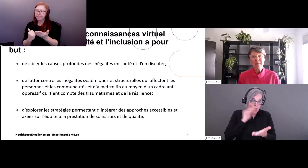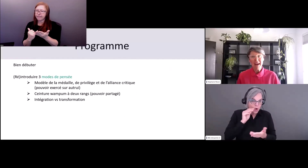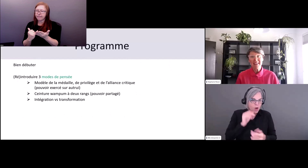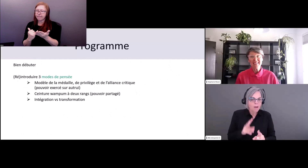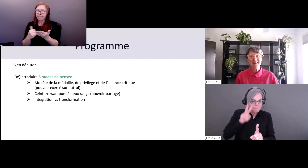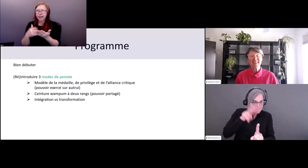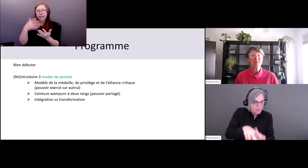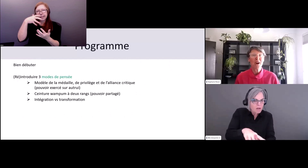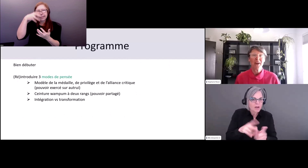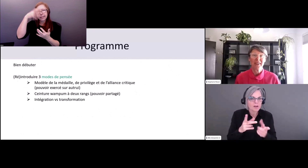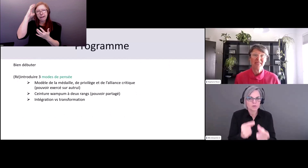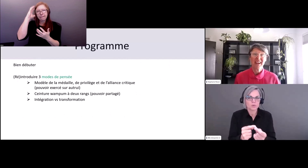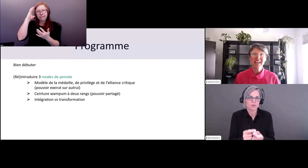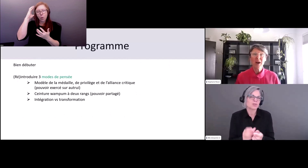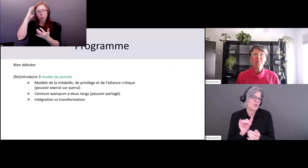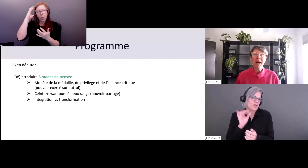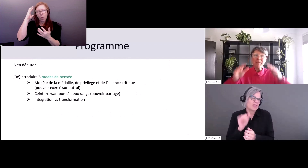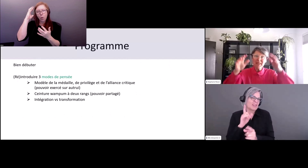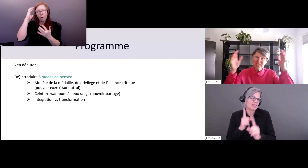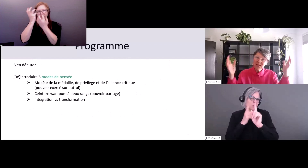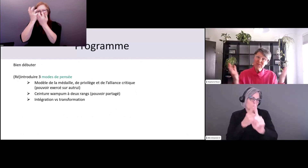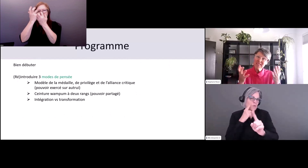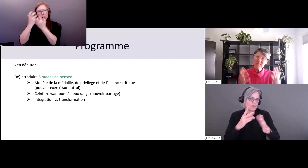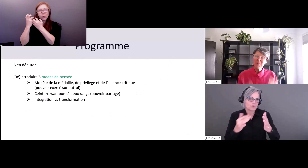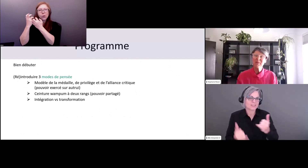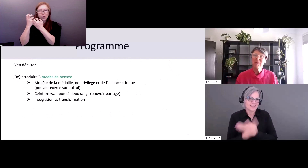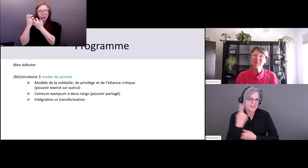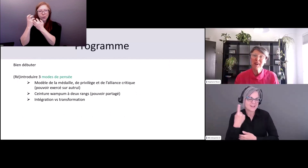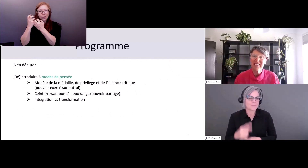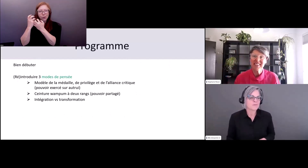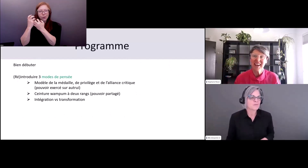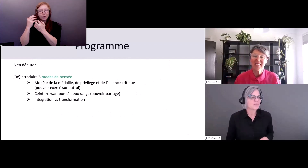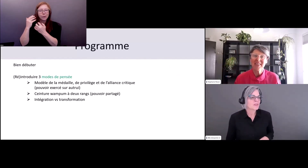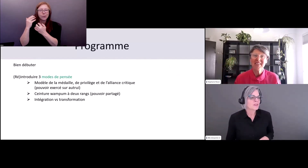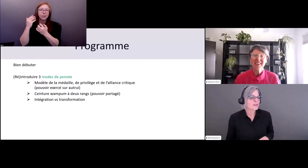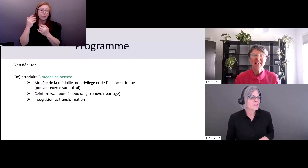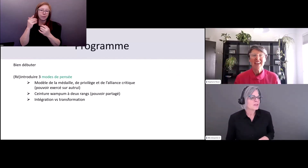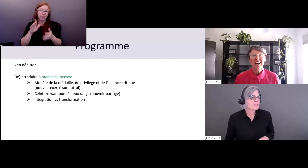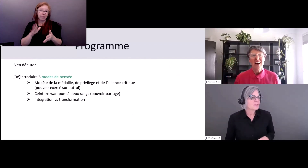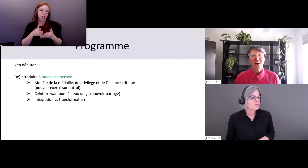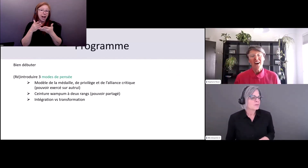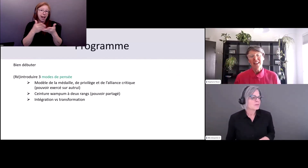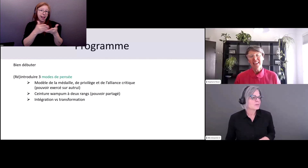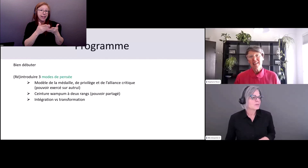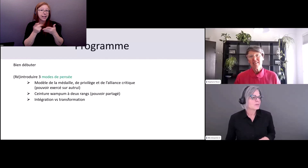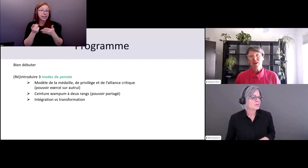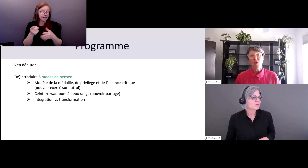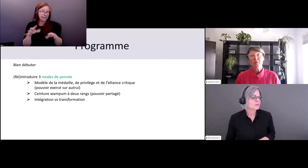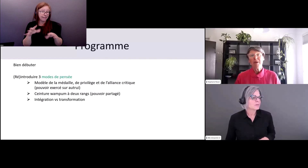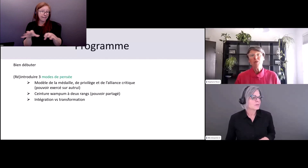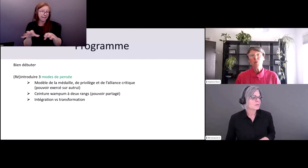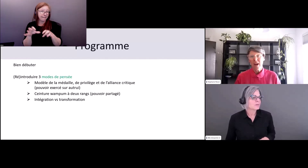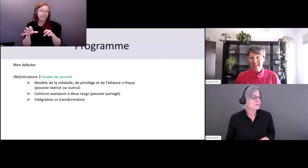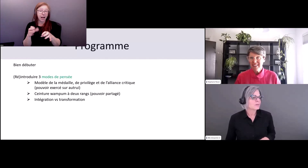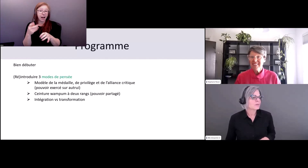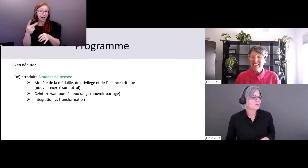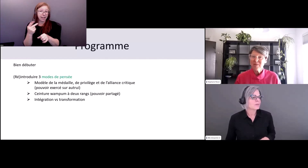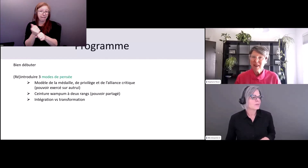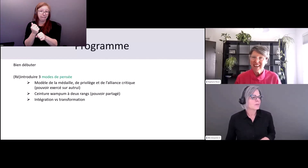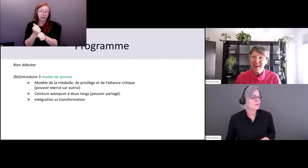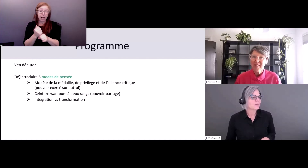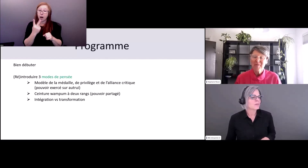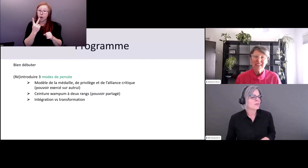ça sera la chose sur laquelle on va se concentrer aujourd'hui. Donc comment faire ce travail, ce beau travail